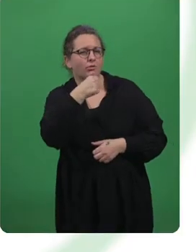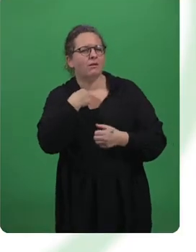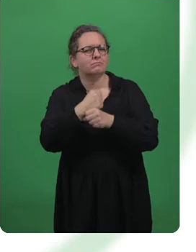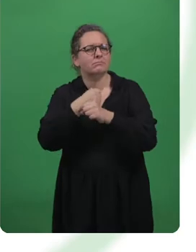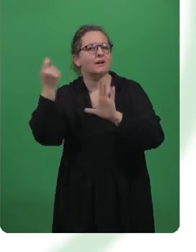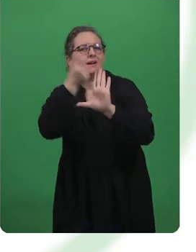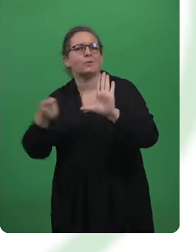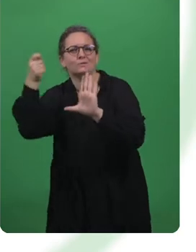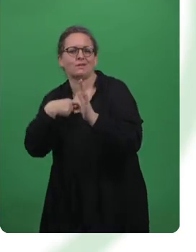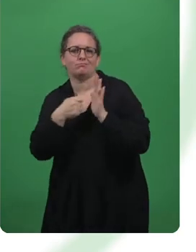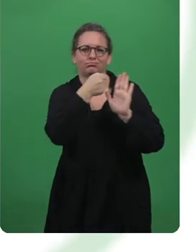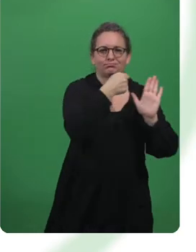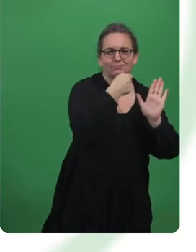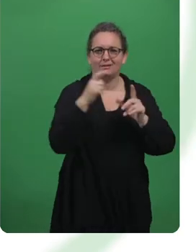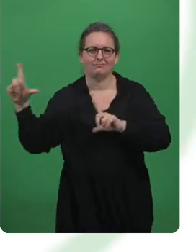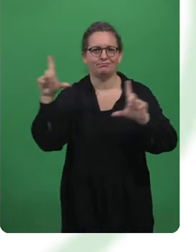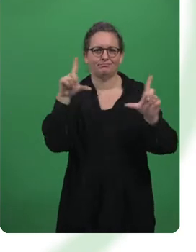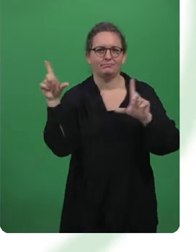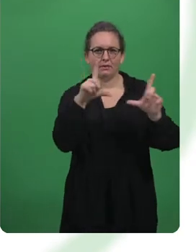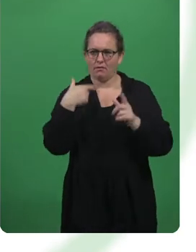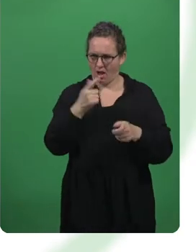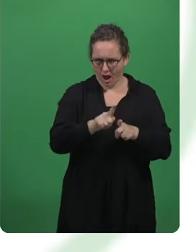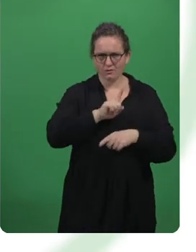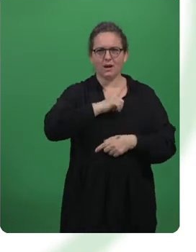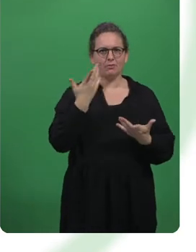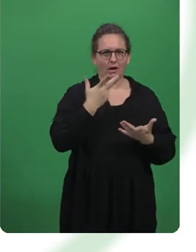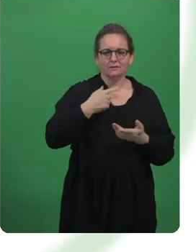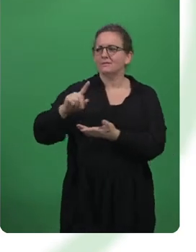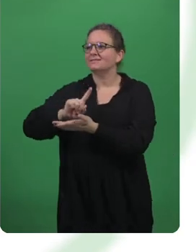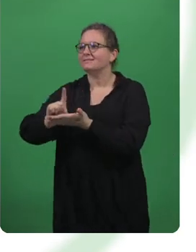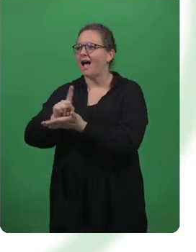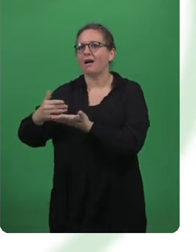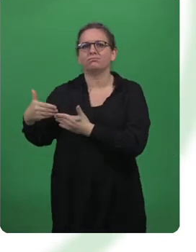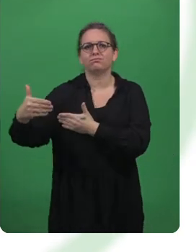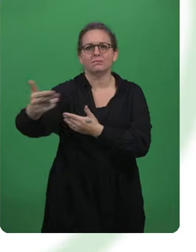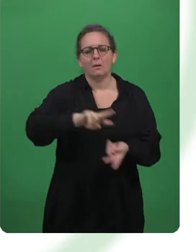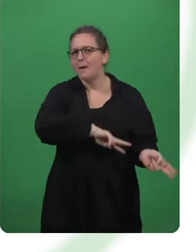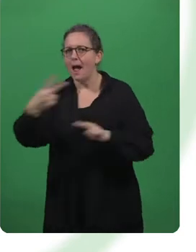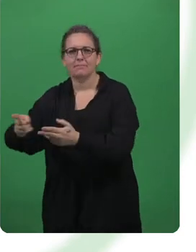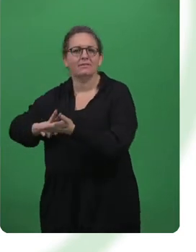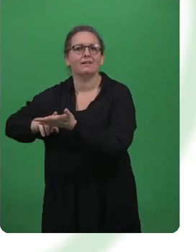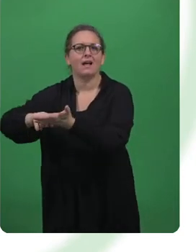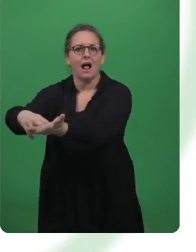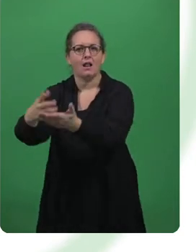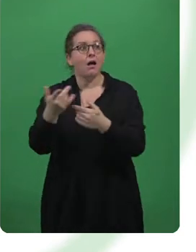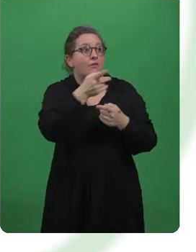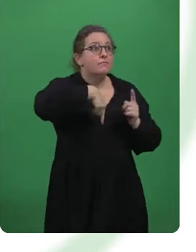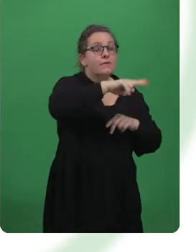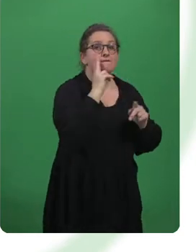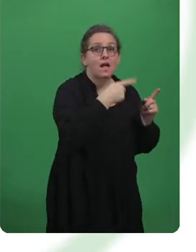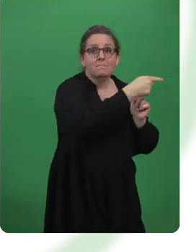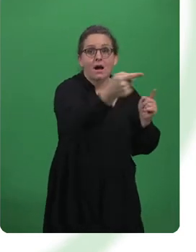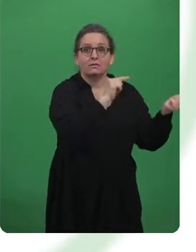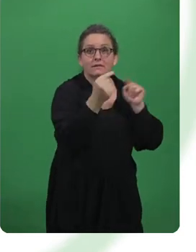Als Illustrierin der Moderatorin bin auch ich ins digitale Zeitalter katapultiert worden und gerade bei den Unternehmensdialogen durfte ich das neue V